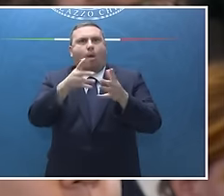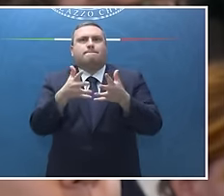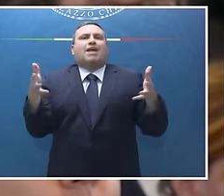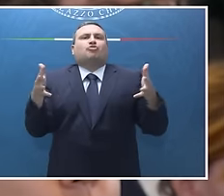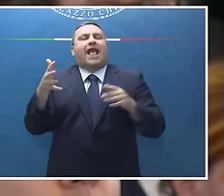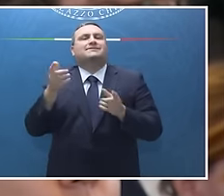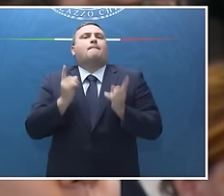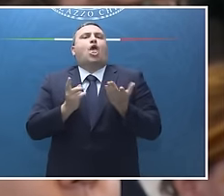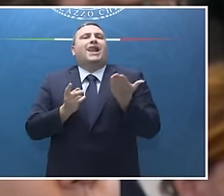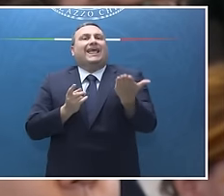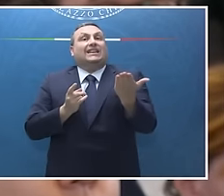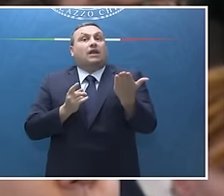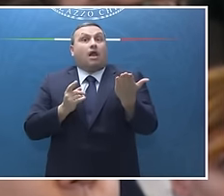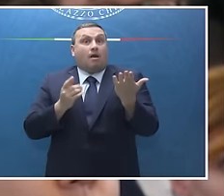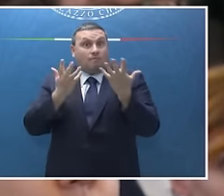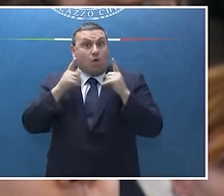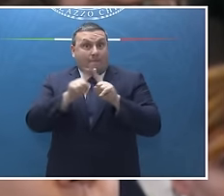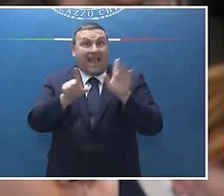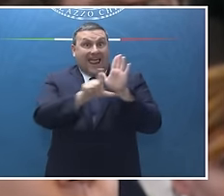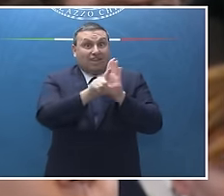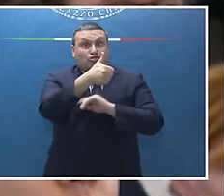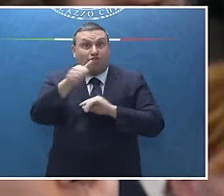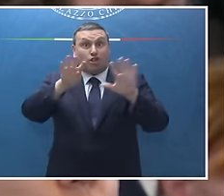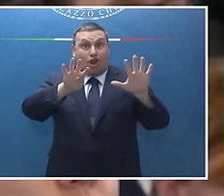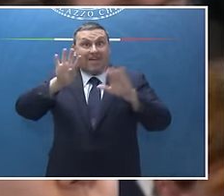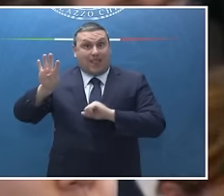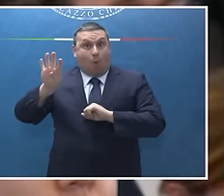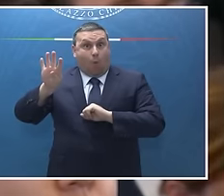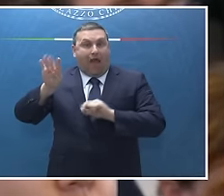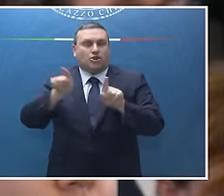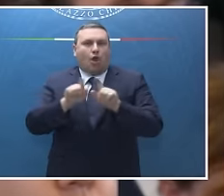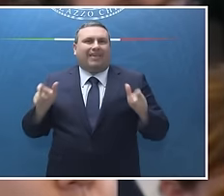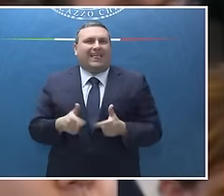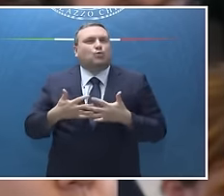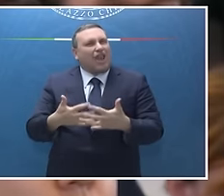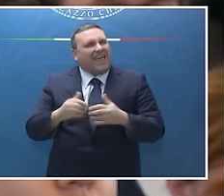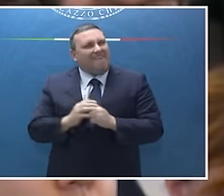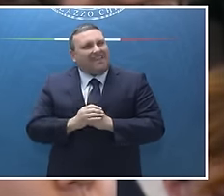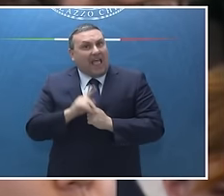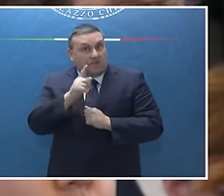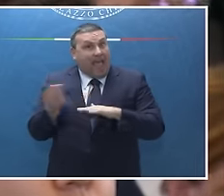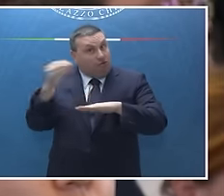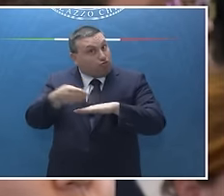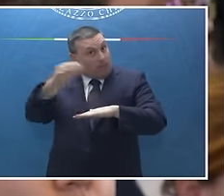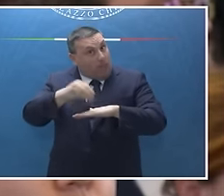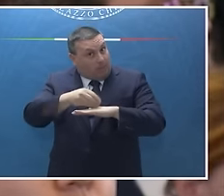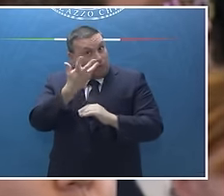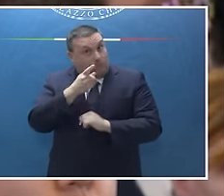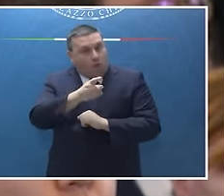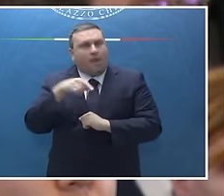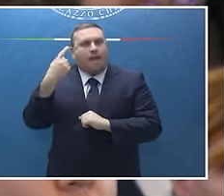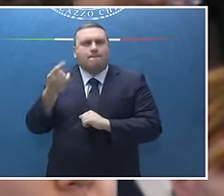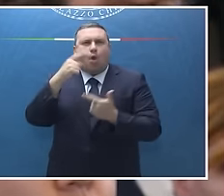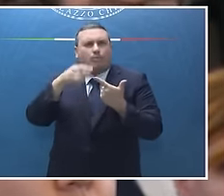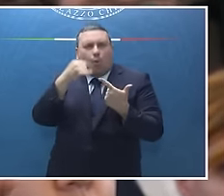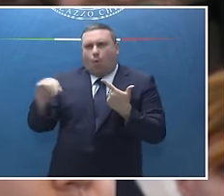modificare, aggiornare la legge 194 sull'interruzione di gravidanza. E poi, se mi permette, solo un flash, siccome abbiamo appreso da